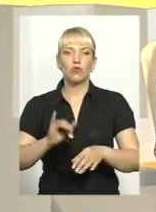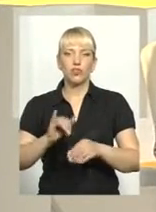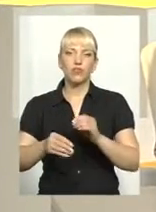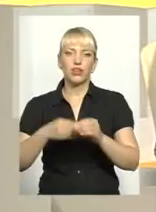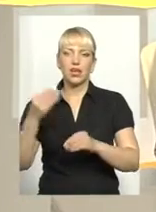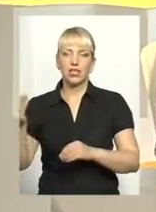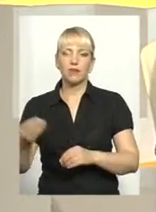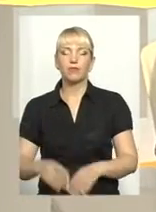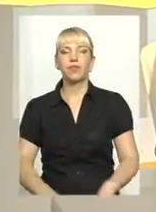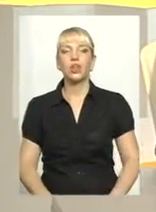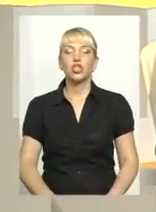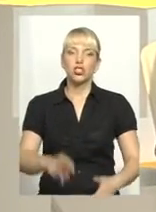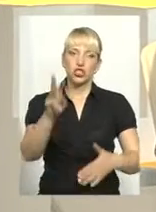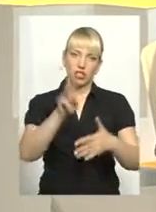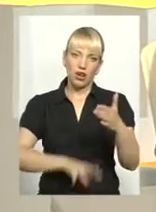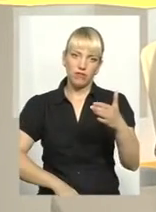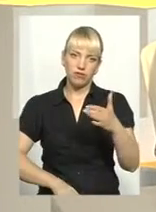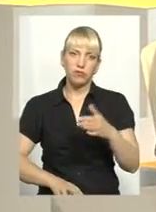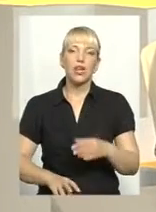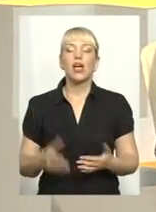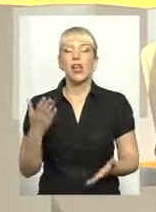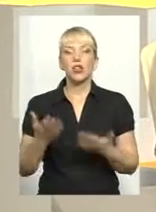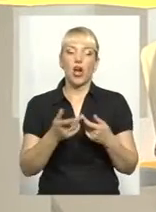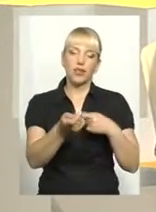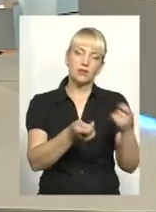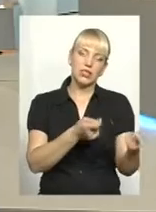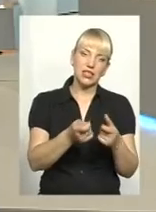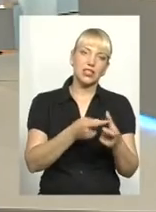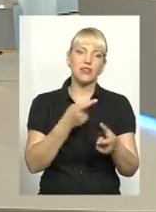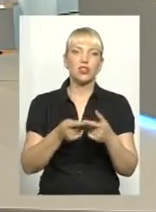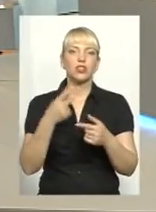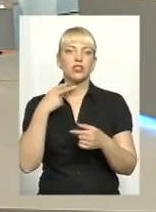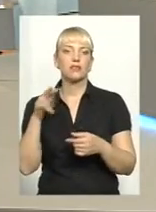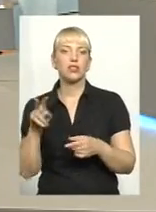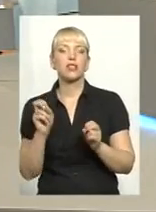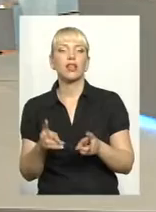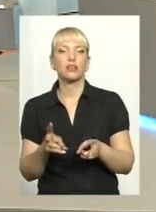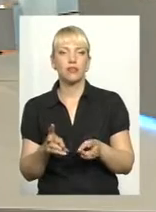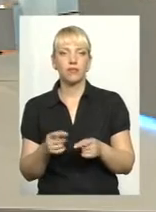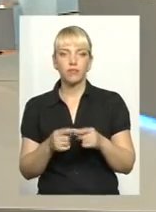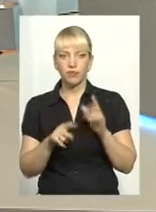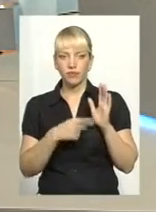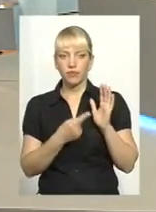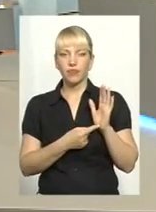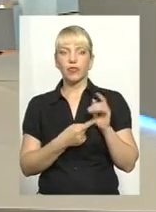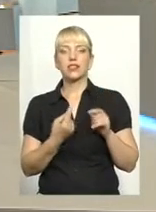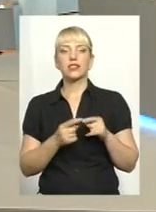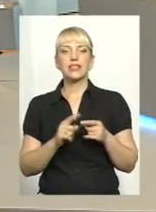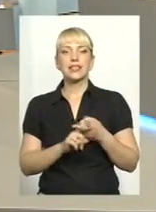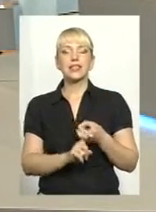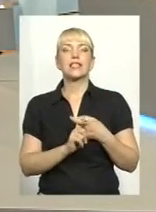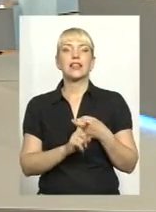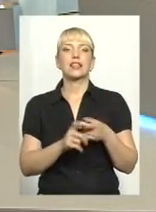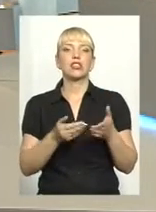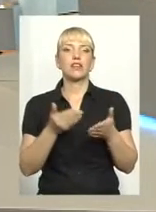це адміністративний, коли це вже позбавлення волі? Ну, все ж таки, напевно, залежить від суми і